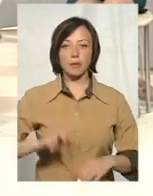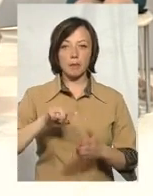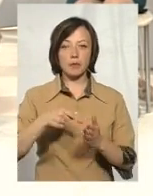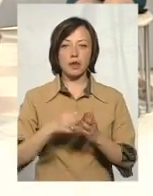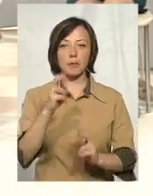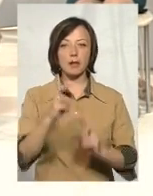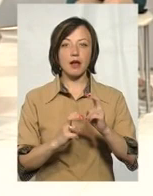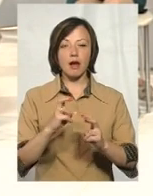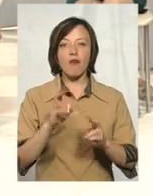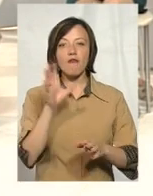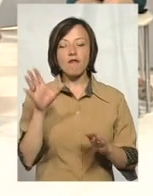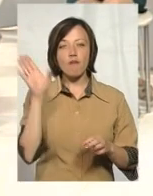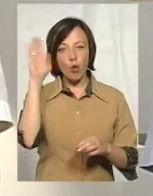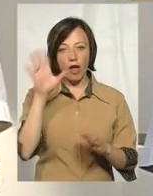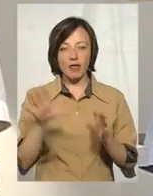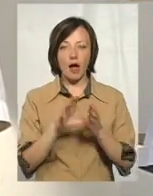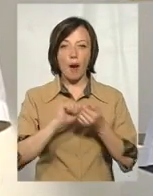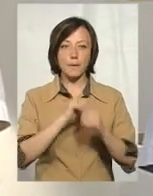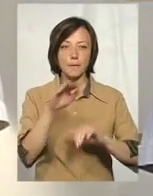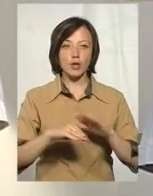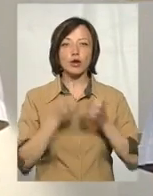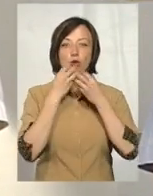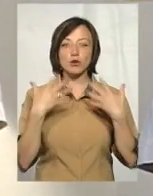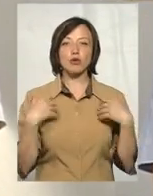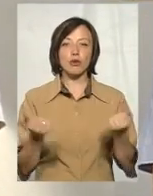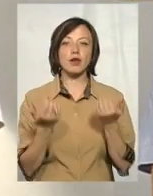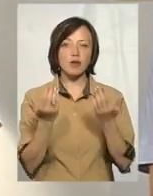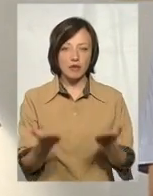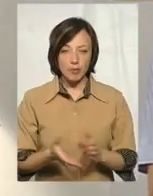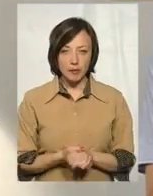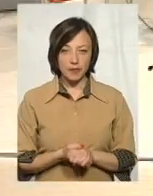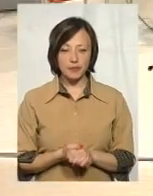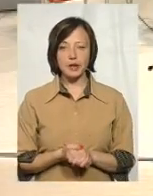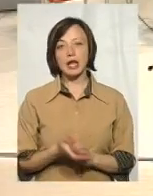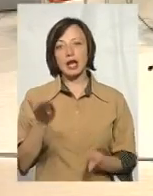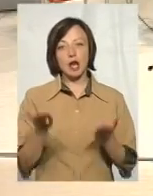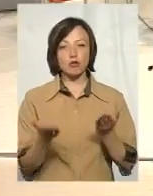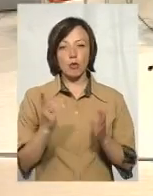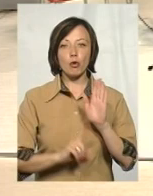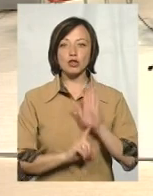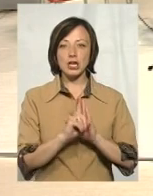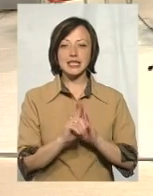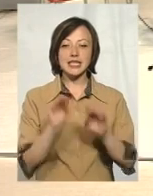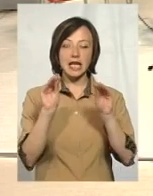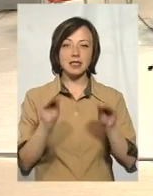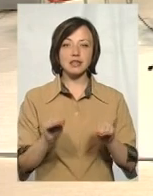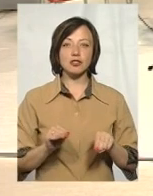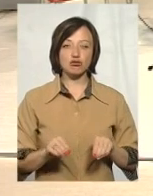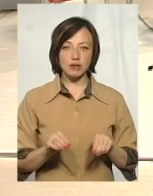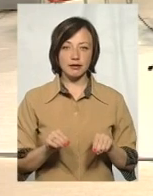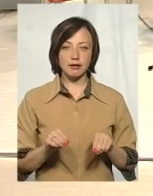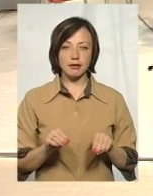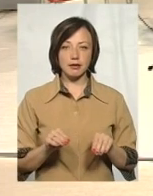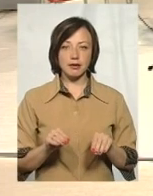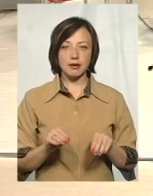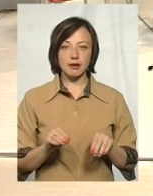Міськводоенергія Кам'янець-Подільський. Доброго здоров'я, шановні гості. Власне, якщо почати зі статистичних даних,